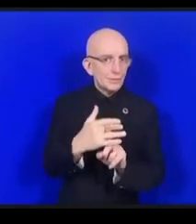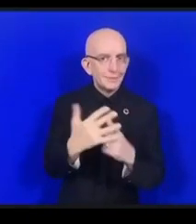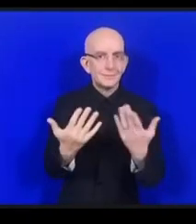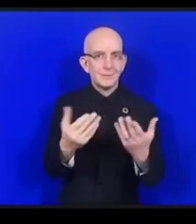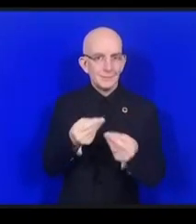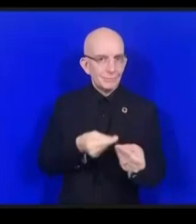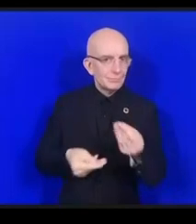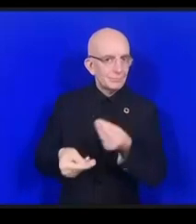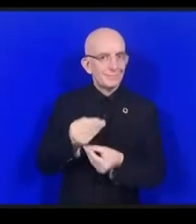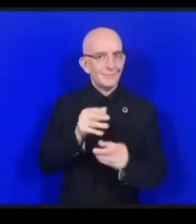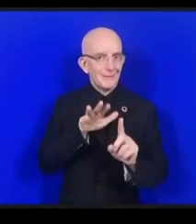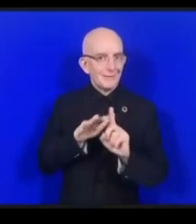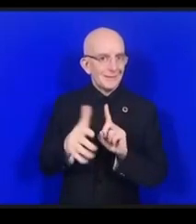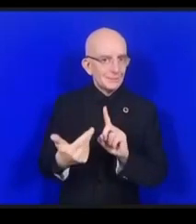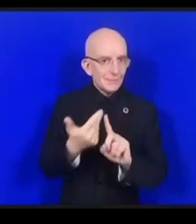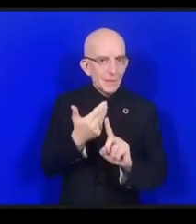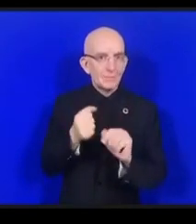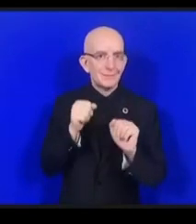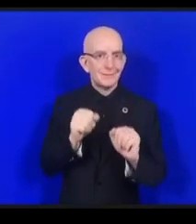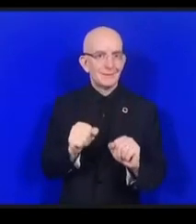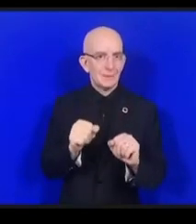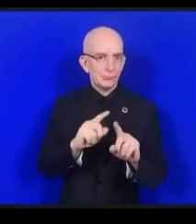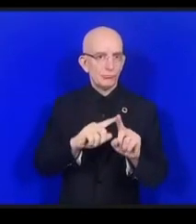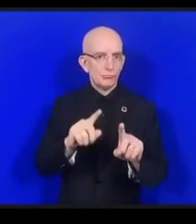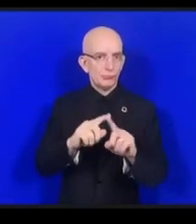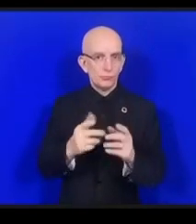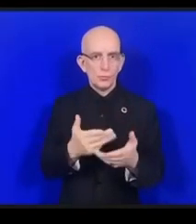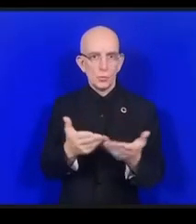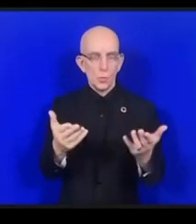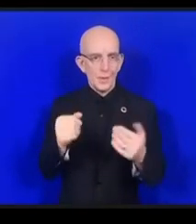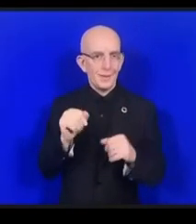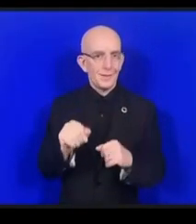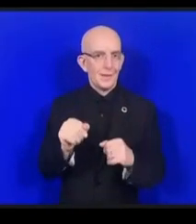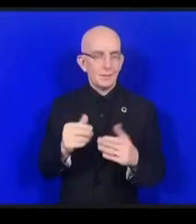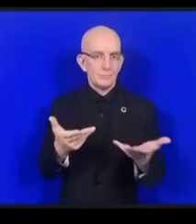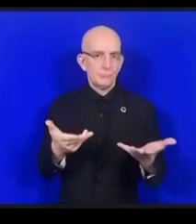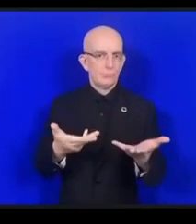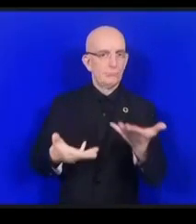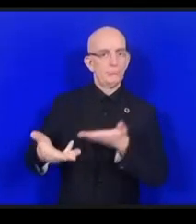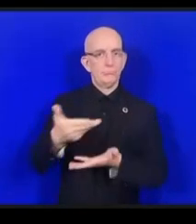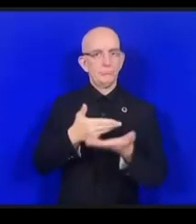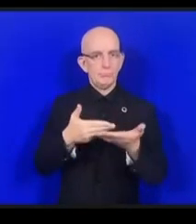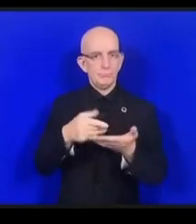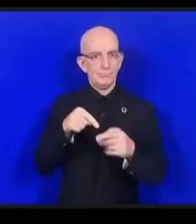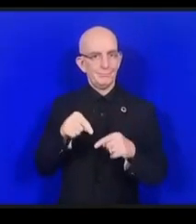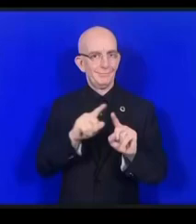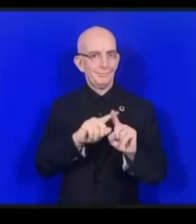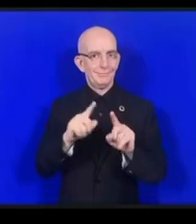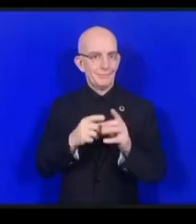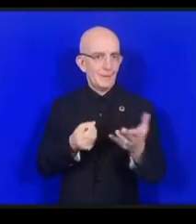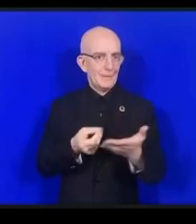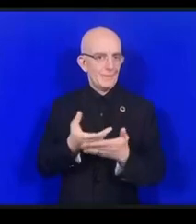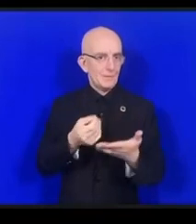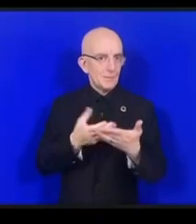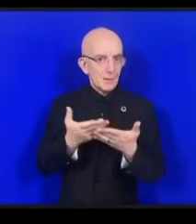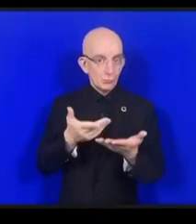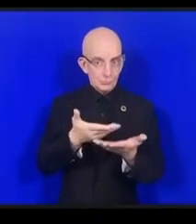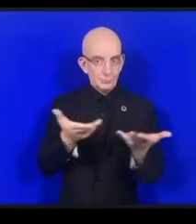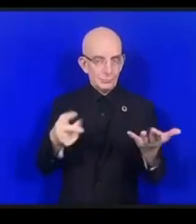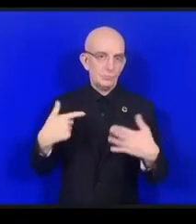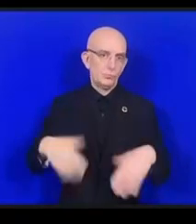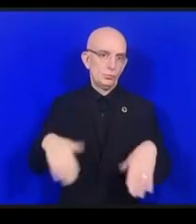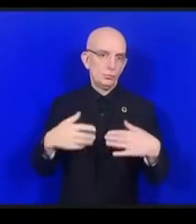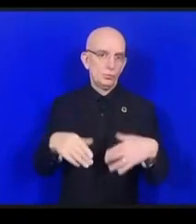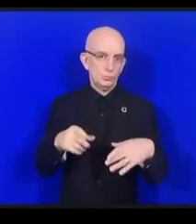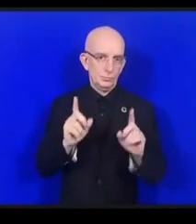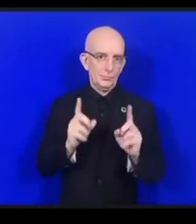libre circulation des données est absolument clé. De nombreuses personnes sont ici présentes parce que vous travaillez sur des questions importantes concernant l'accès à l'Internet